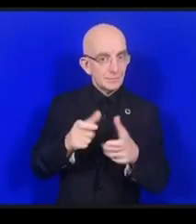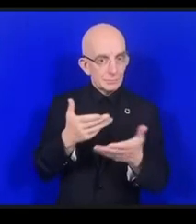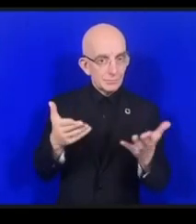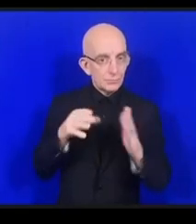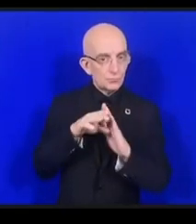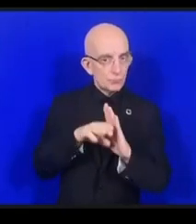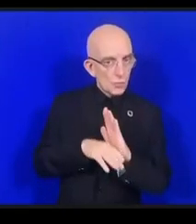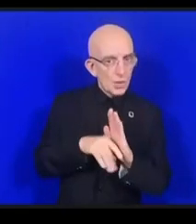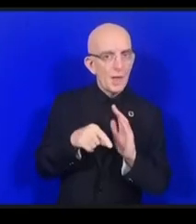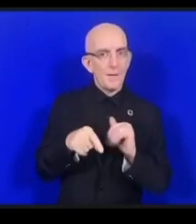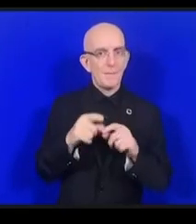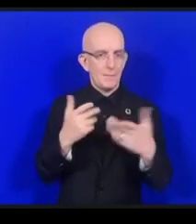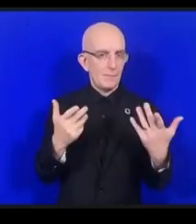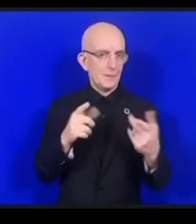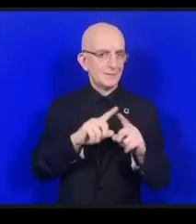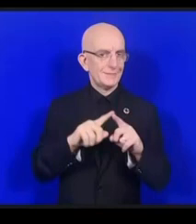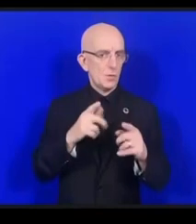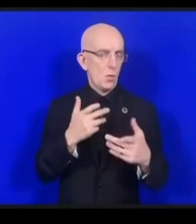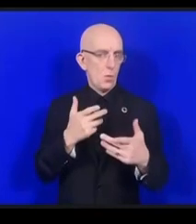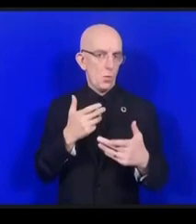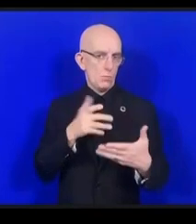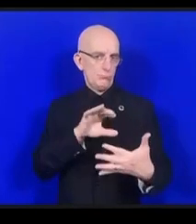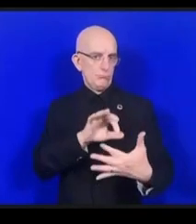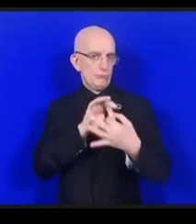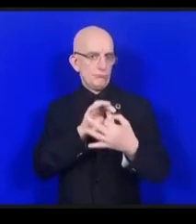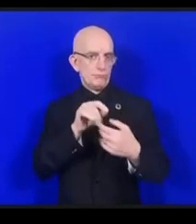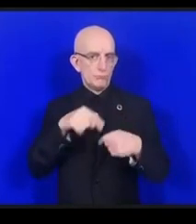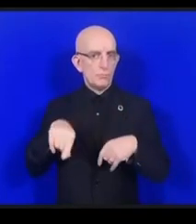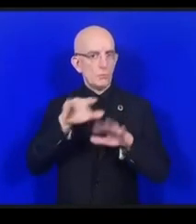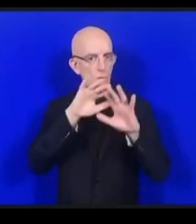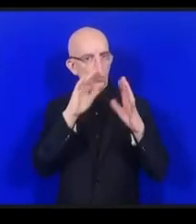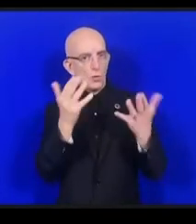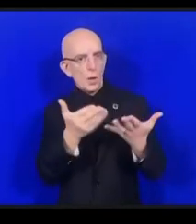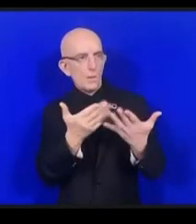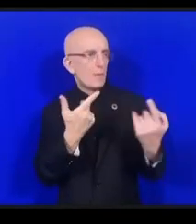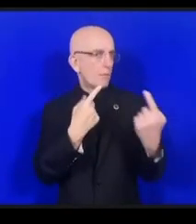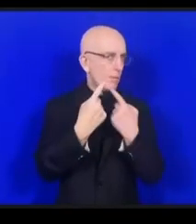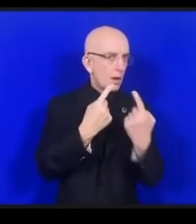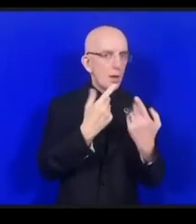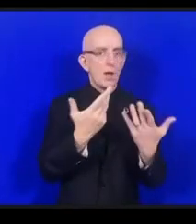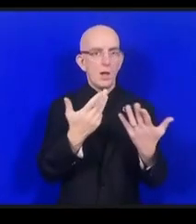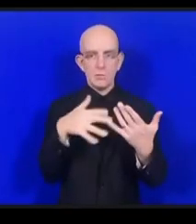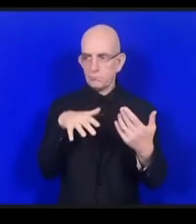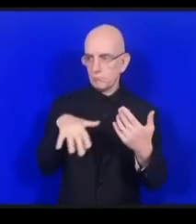de prendre contact avec les communautés mondiales et régionales